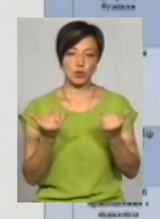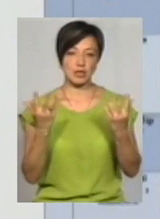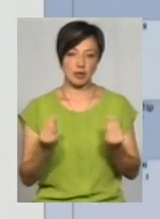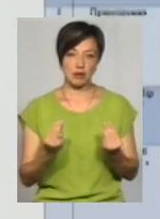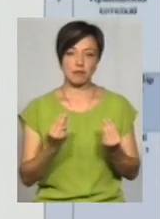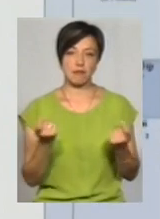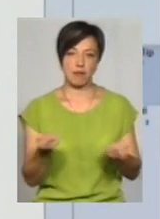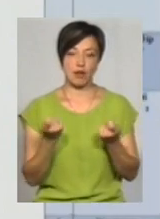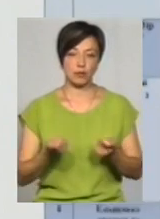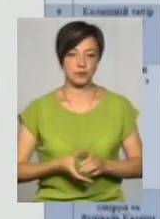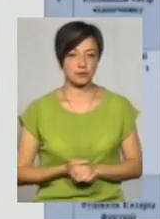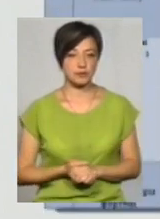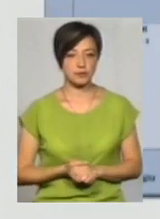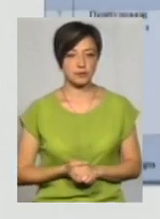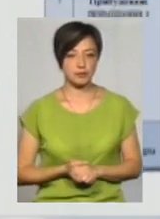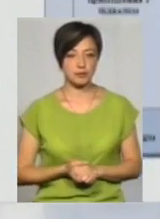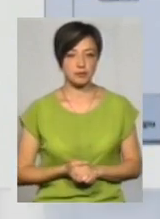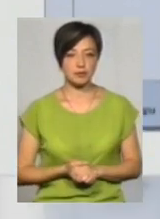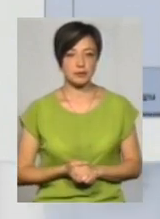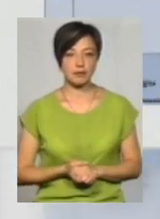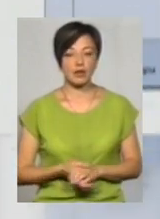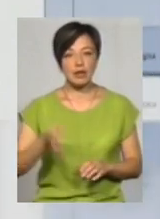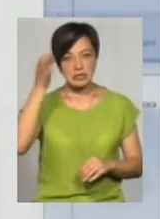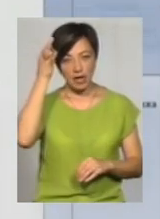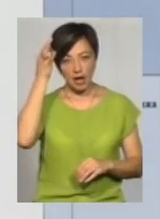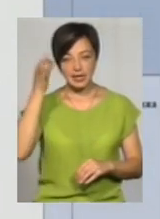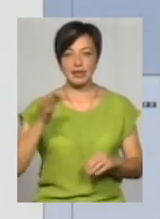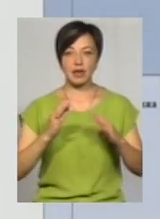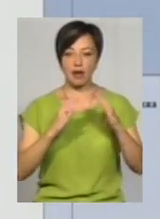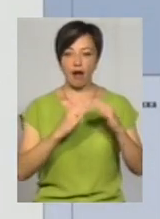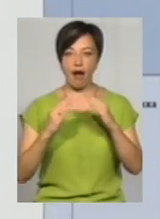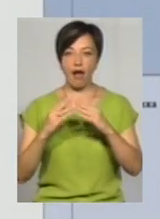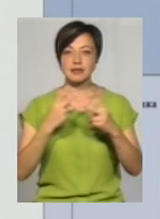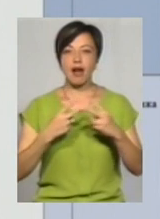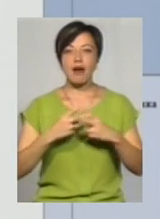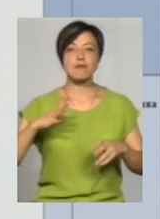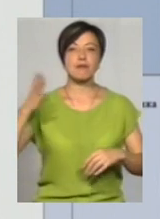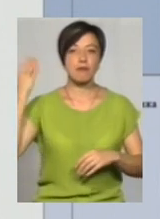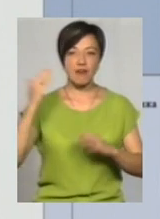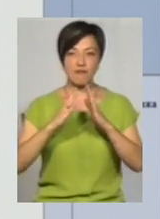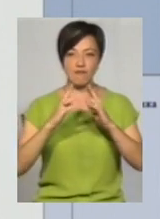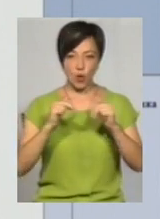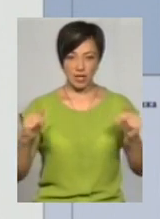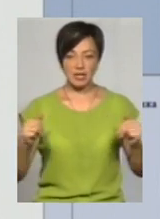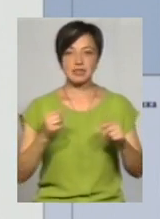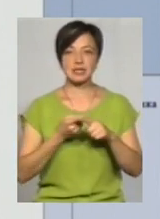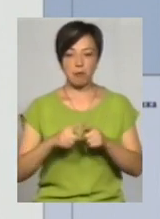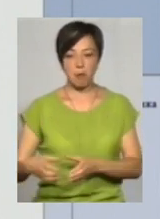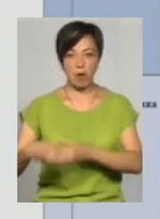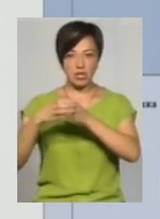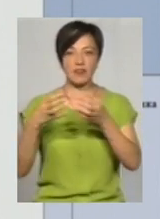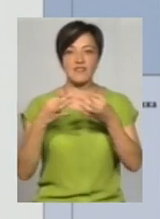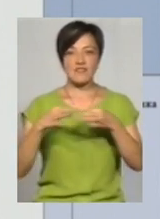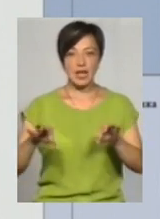досить мало. Так, я зрозуміла. Згадані казарми фортеці, як і Кушнірську башту, бачу і в переліку вільних